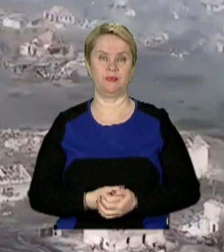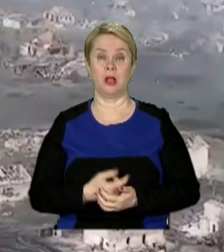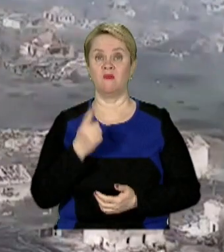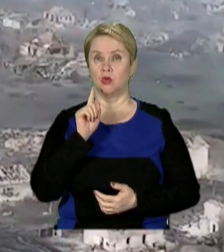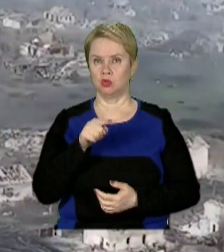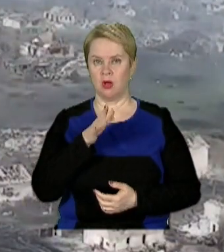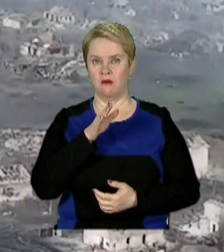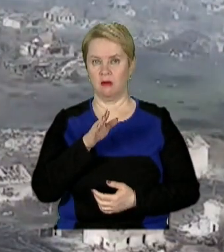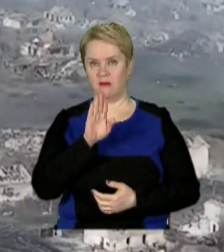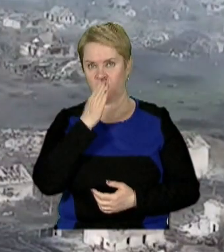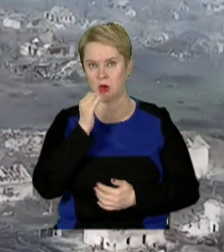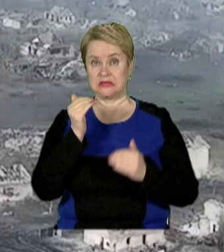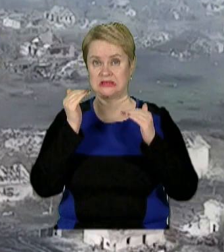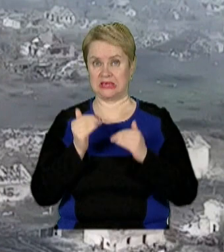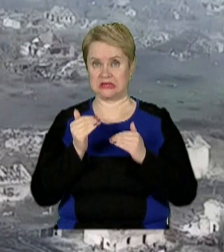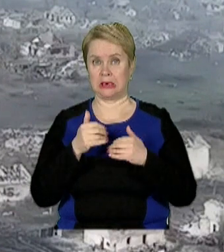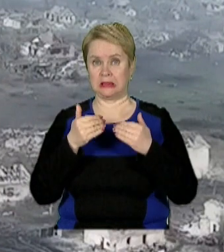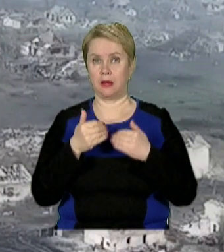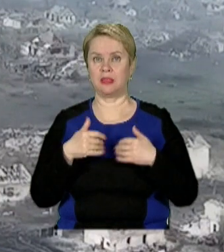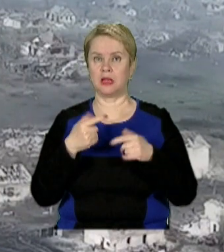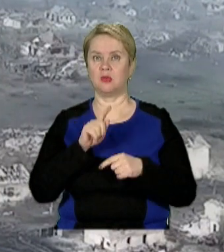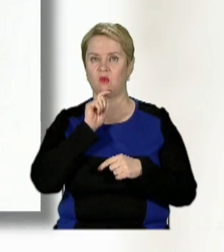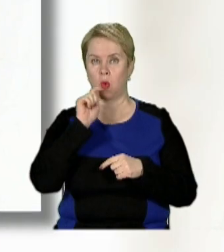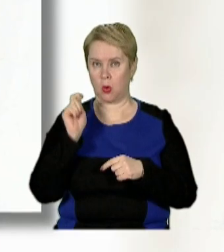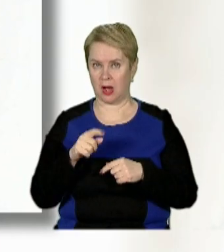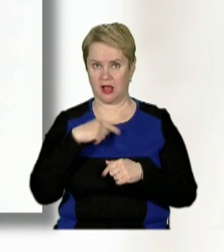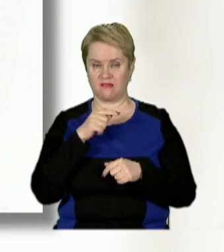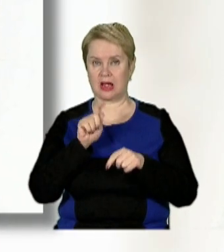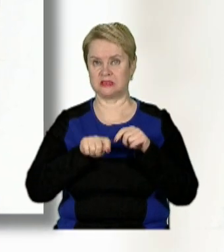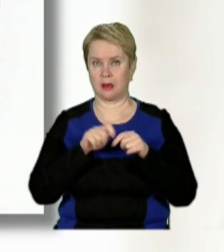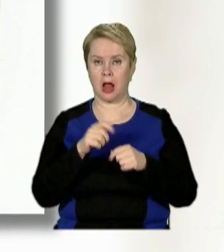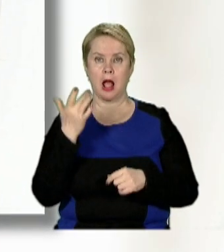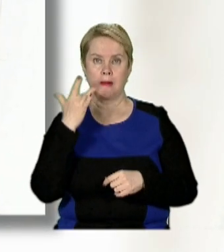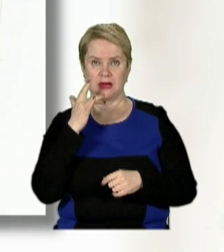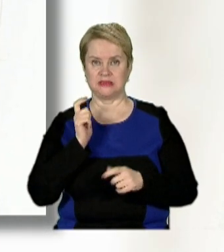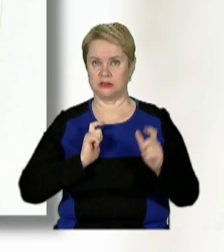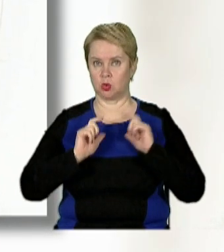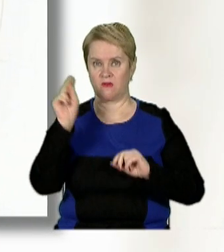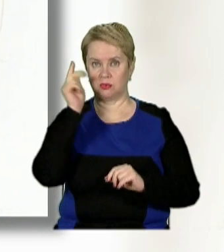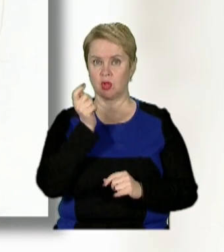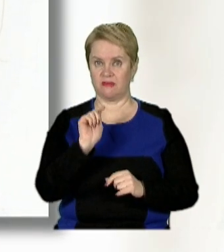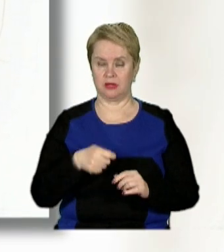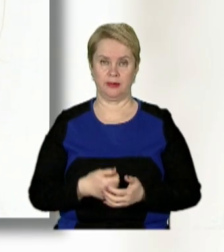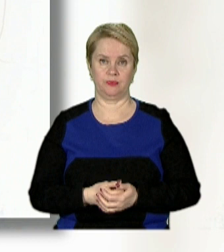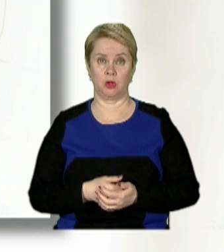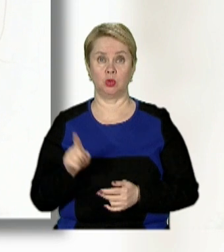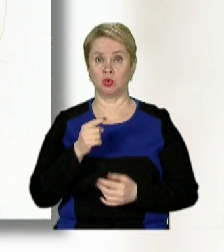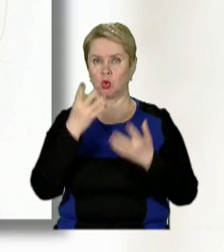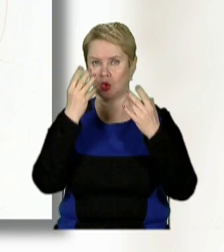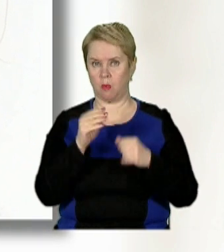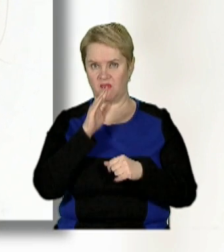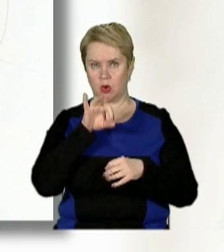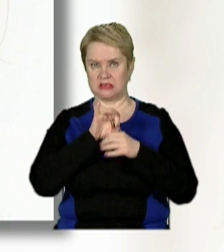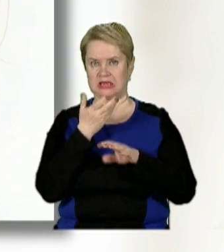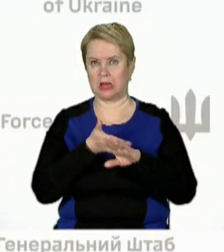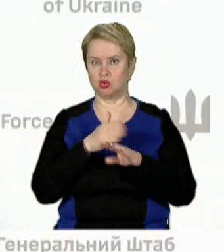Водночас ворожі війська знизили загальний темп наступу в Україні, заявляють експерти Американського інституту вивчення війни. Щодоби ворог